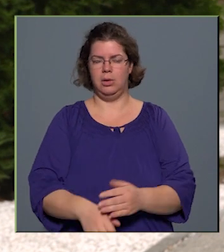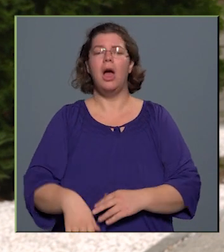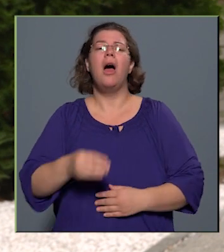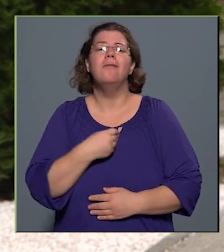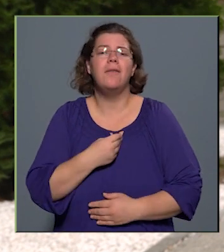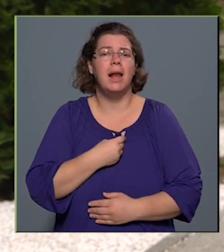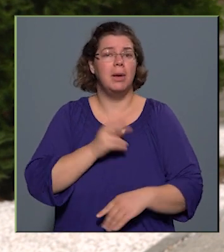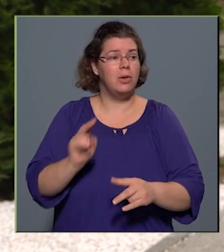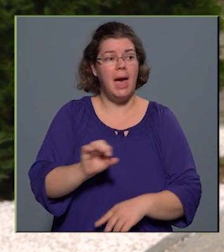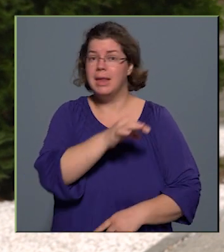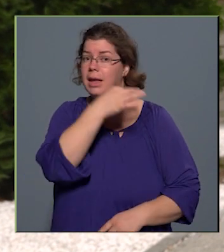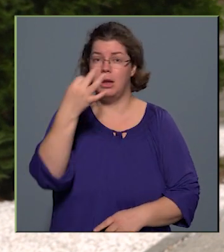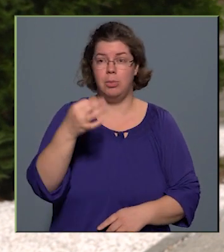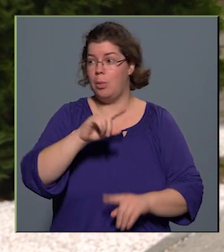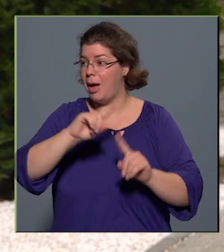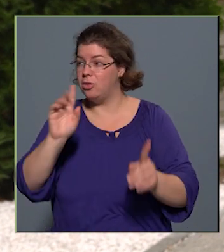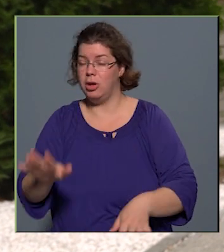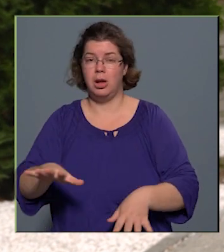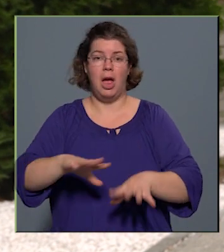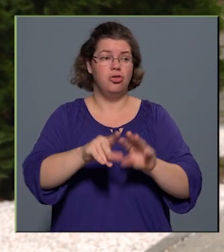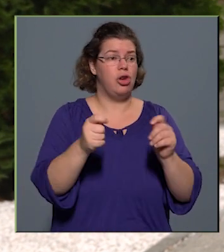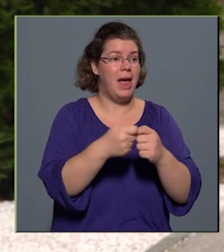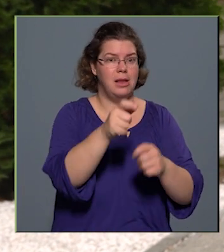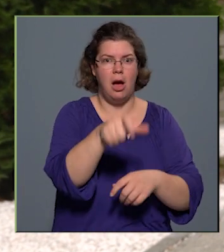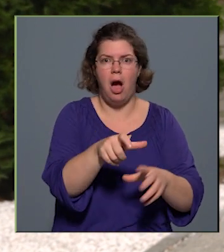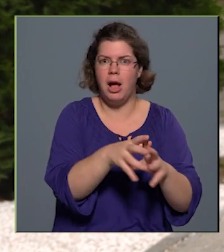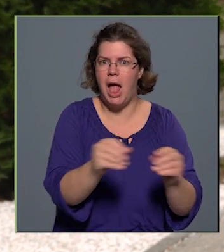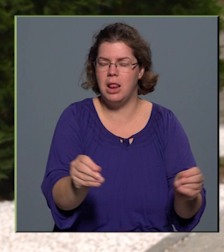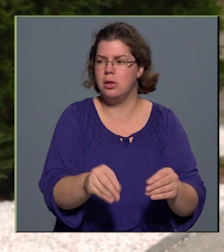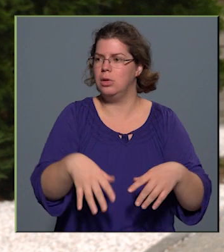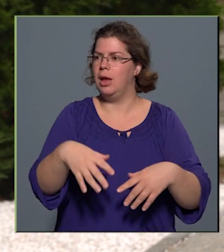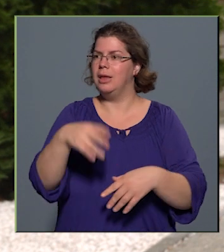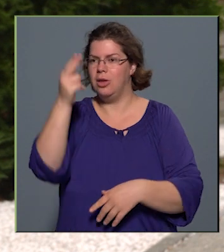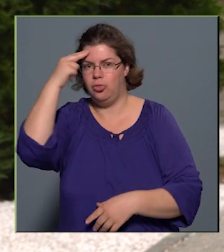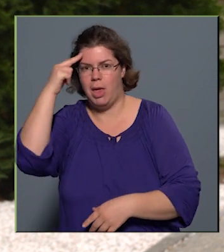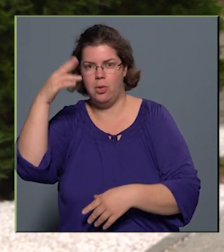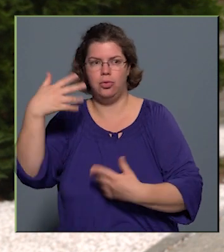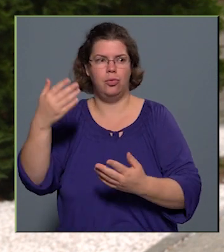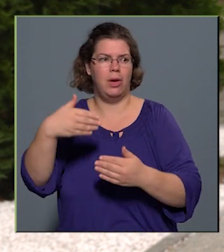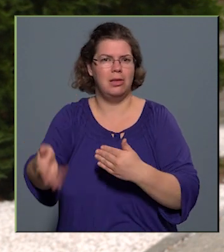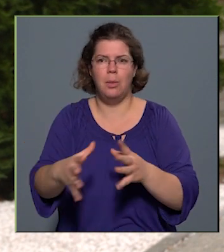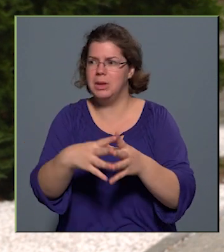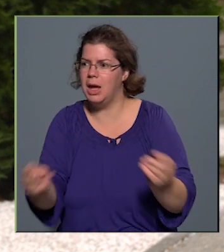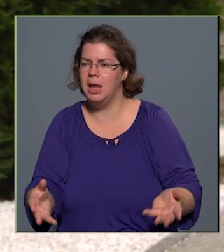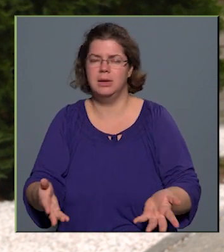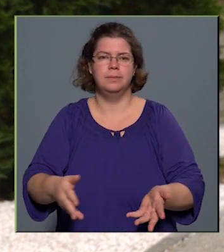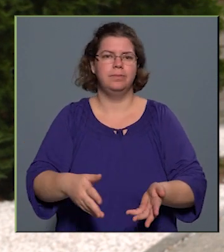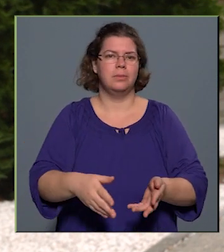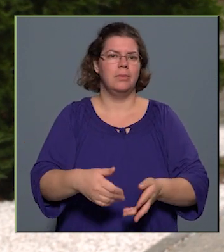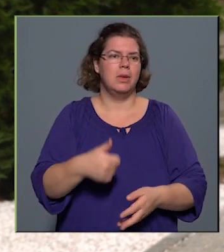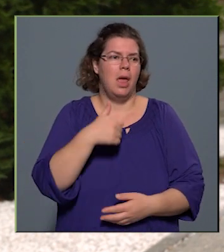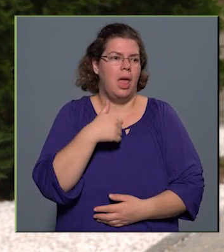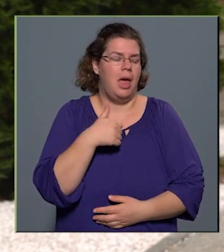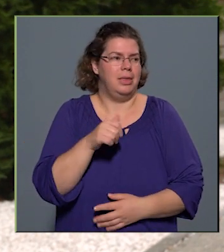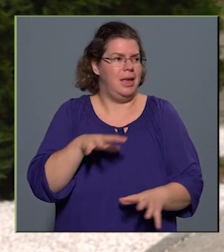félelmet, hogy egyik napról a másikra eltűnt egy családtag, egy ismerős vagy szomszéd, hogy egy nép élt a csengőfász